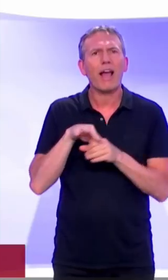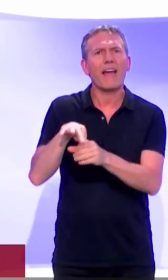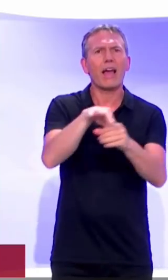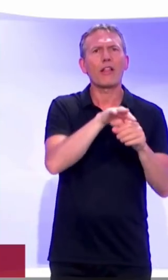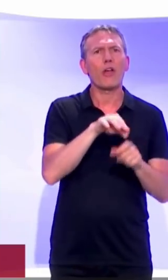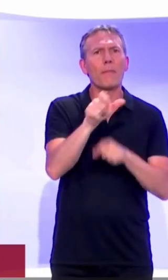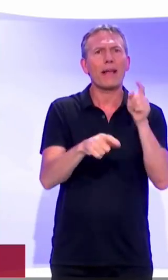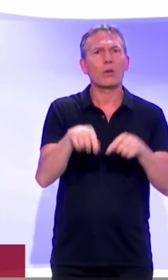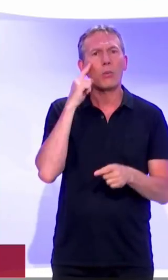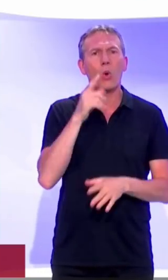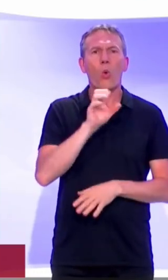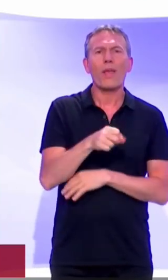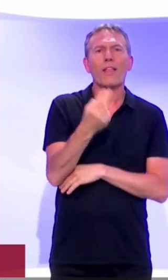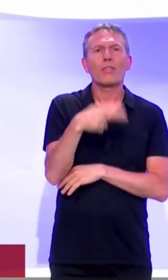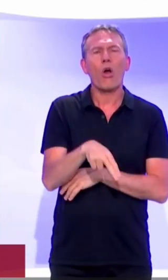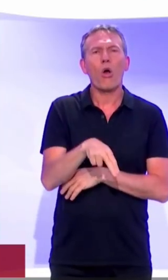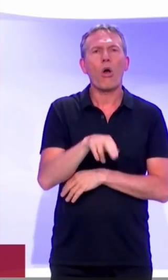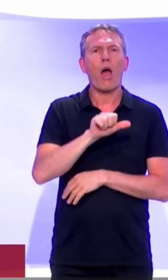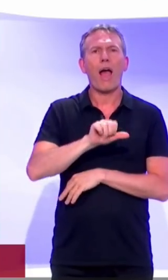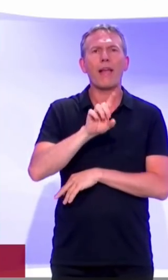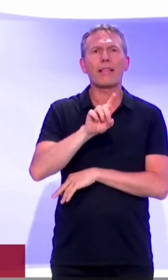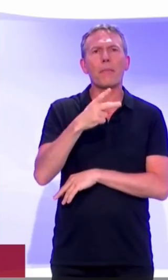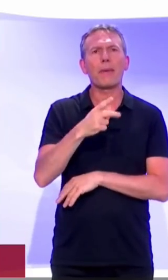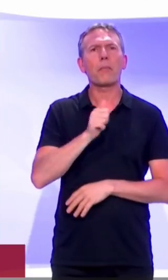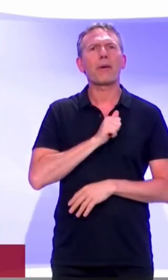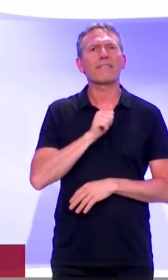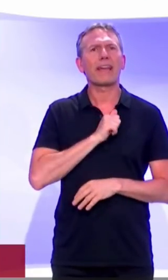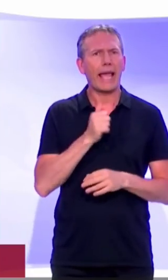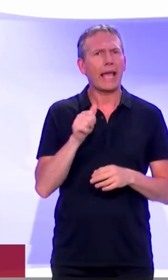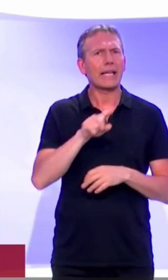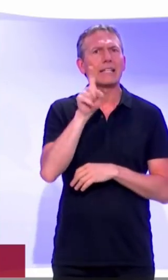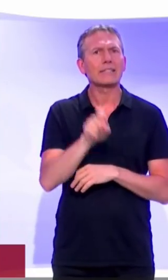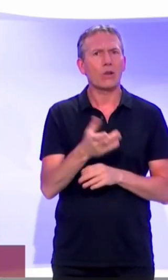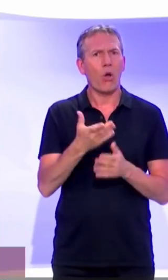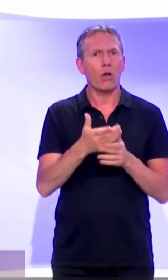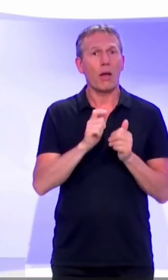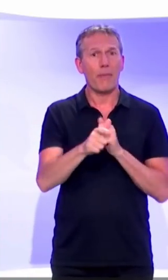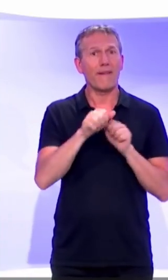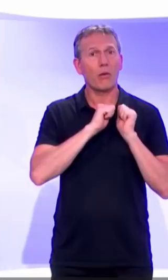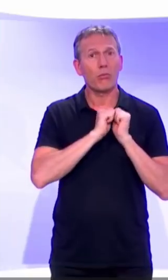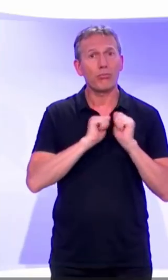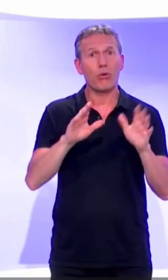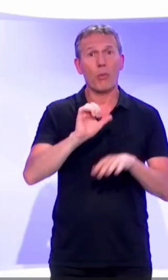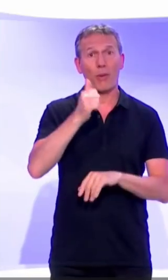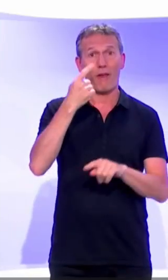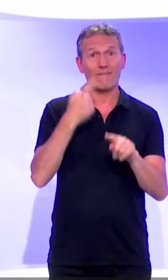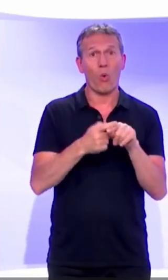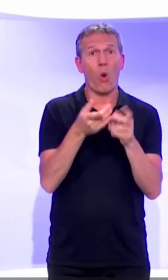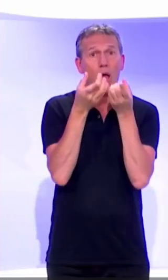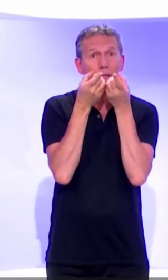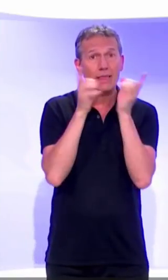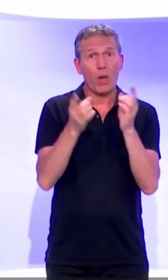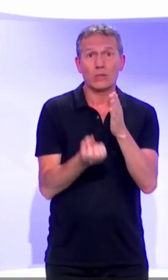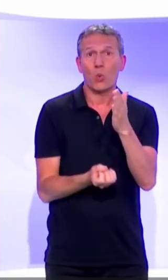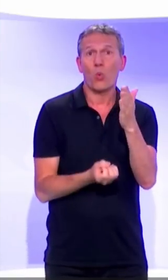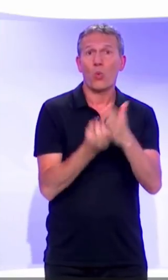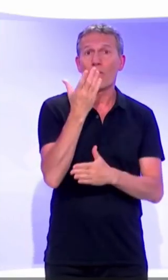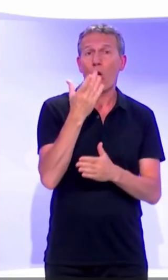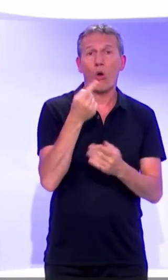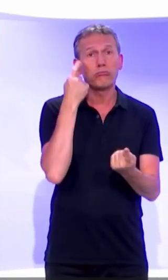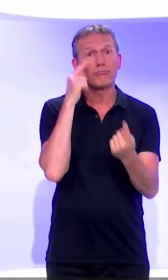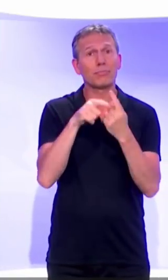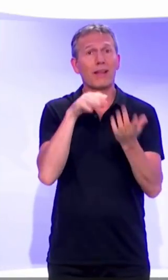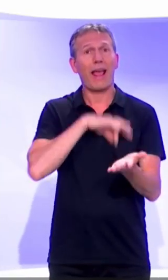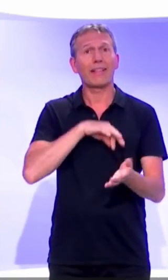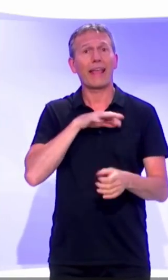ou non à la privatisation d'aéroports de Paris est lancée. C'est une première, une expérience démocratique inédite sur un enjeu d'intérêt